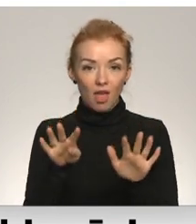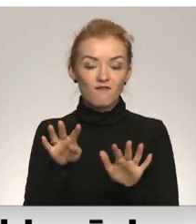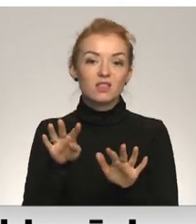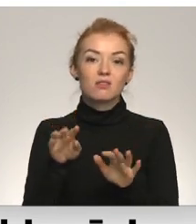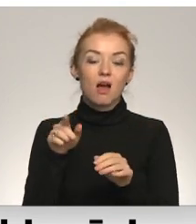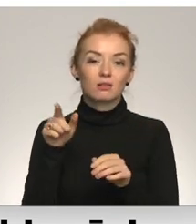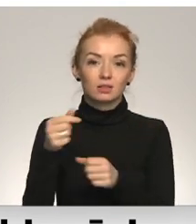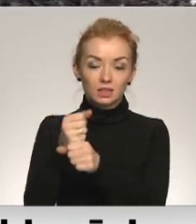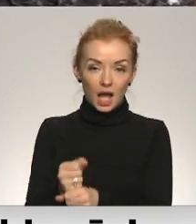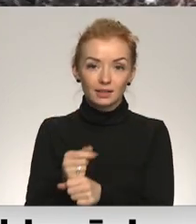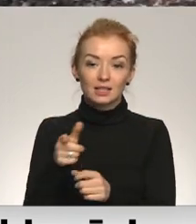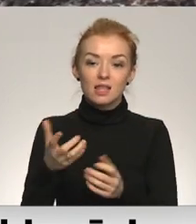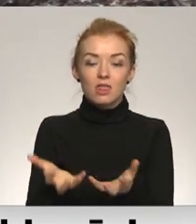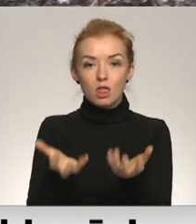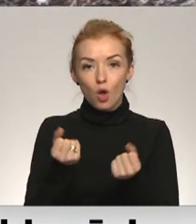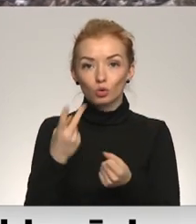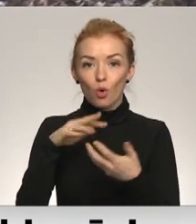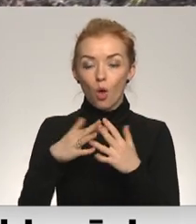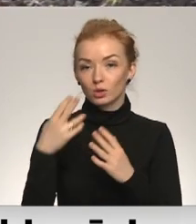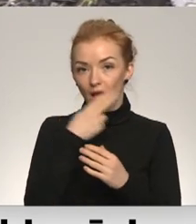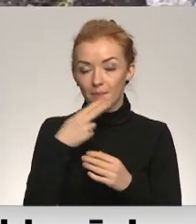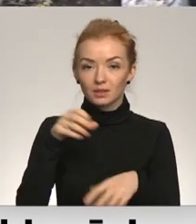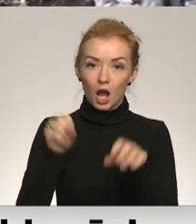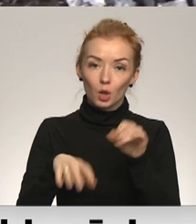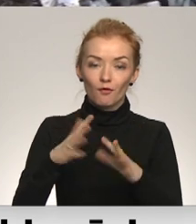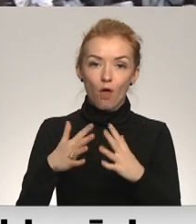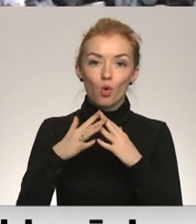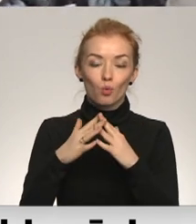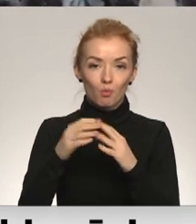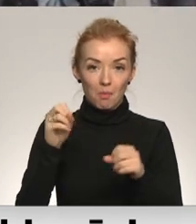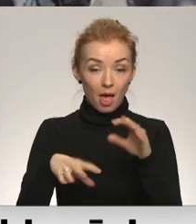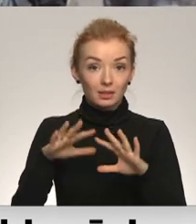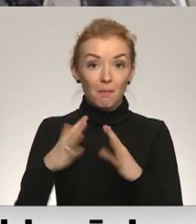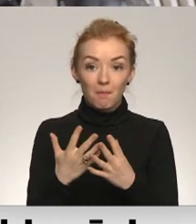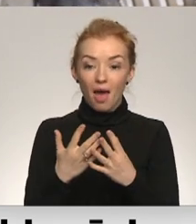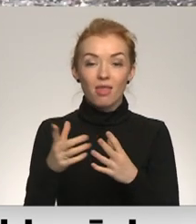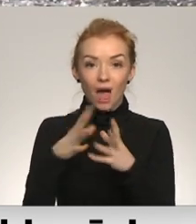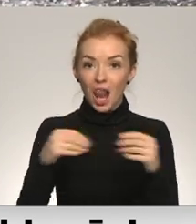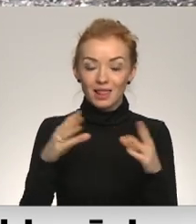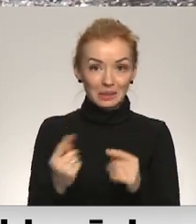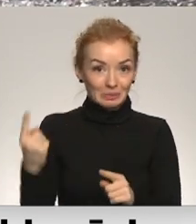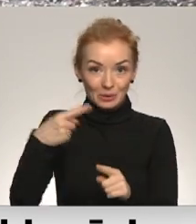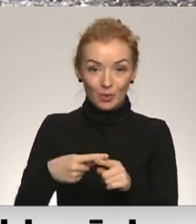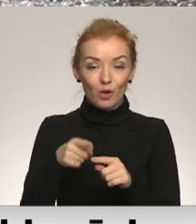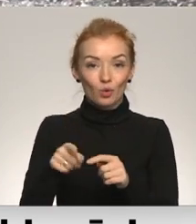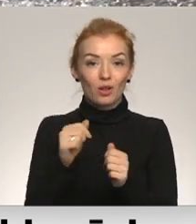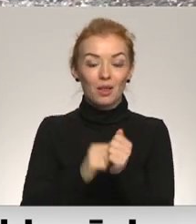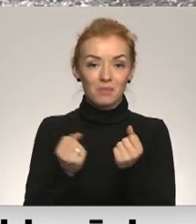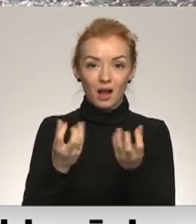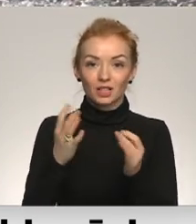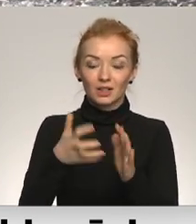produktu iegūs no sadzīves un lauksaimniecības atkurtumiem vai kūtsmēsliem. Taču no aļģēm tas vēl nenotiek. Biogāze var izmantot